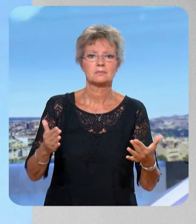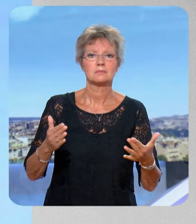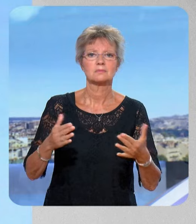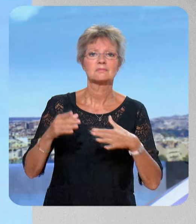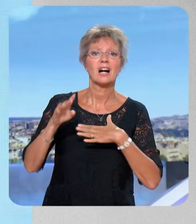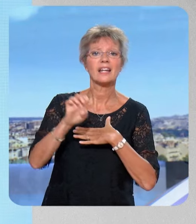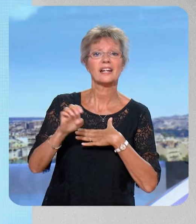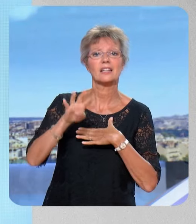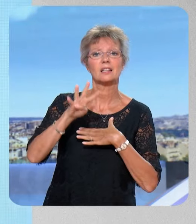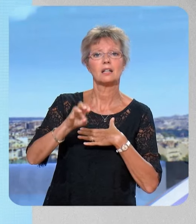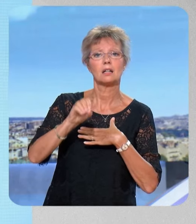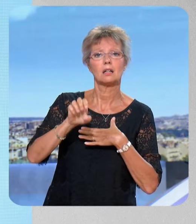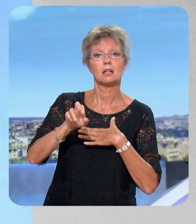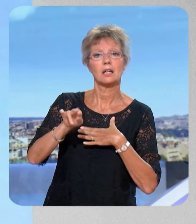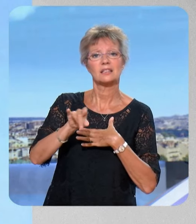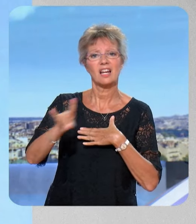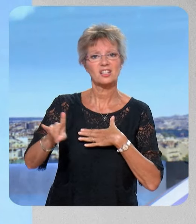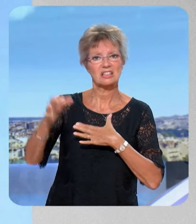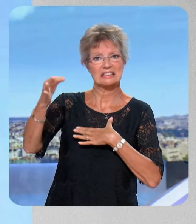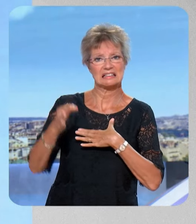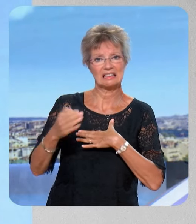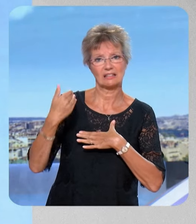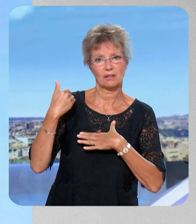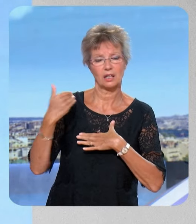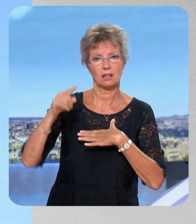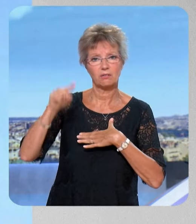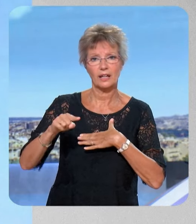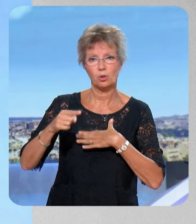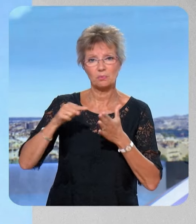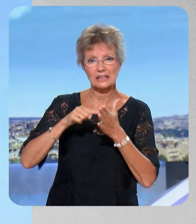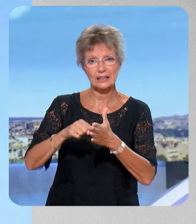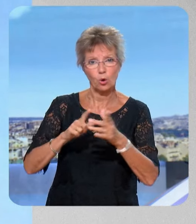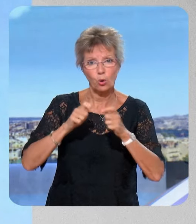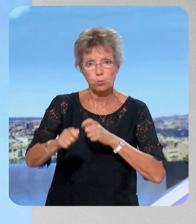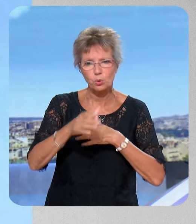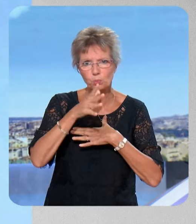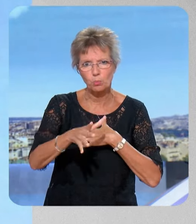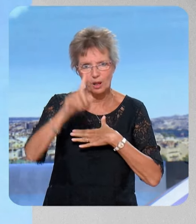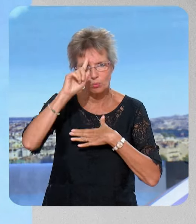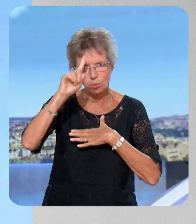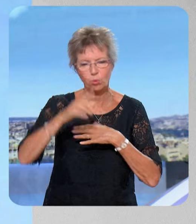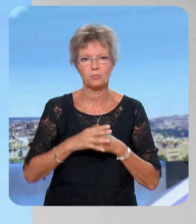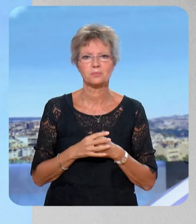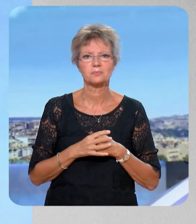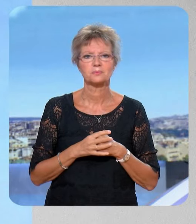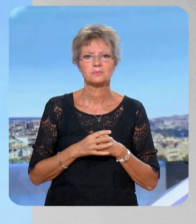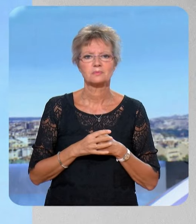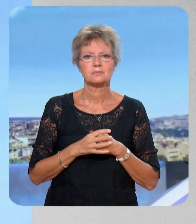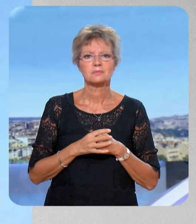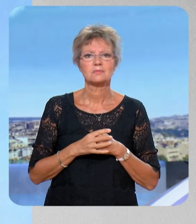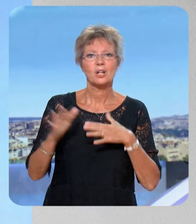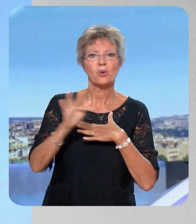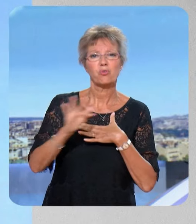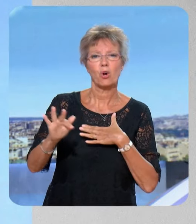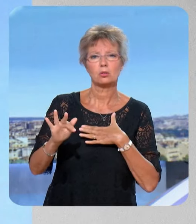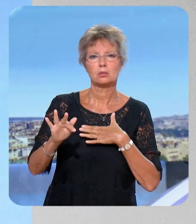prédécesseur, qui est pourtant Macroniste, expliquait que le stock de dette, vous ne remboursez jamais. Vous savez pourquoi ? Parce qu'en fait, en réalité, les investisseurs considèrent que la France